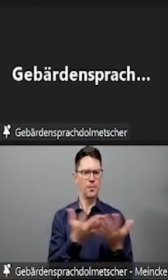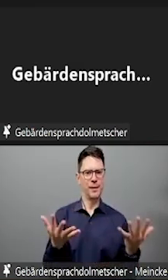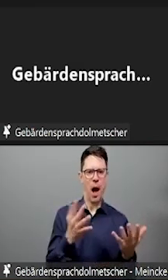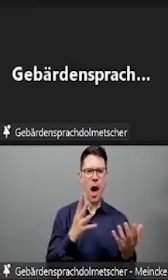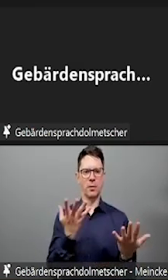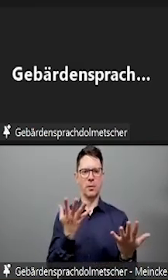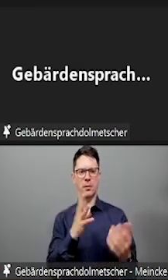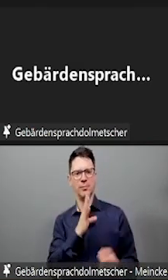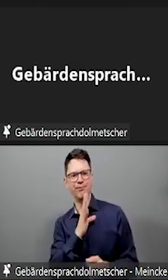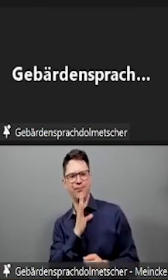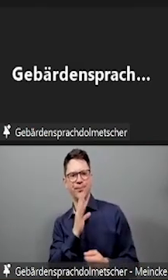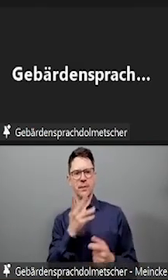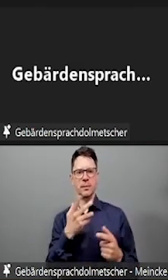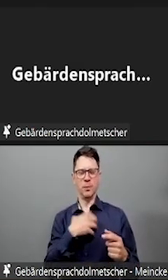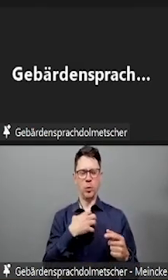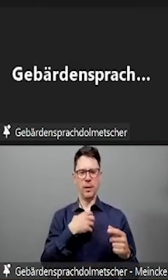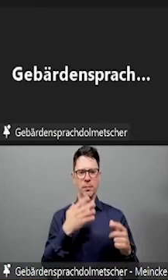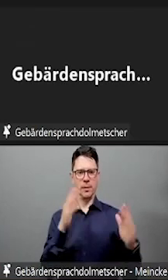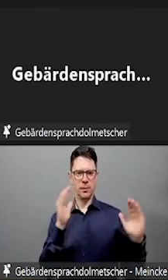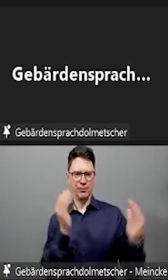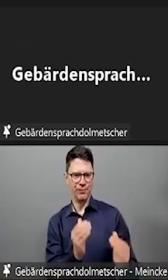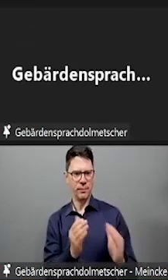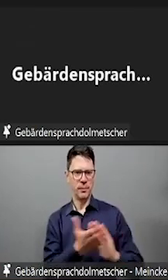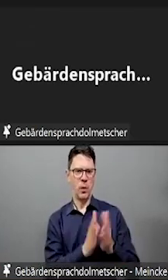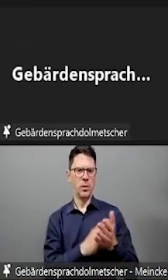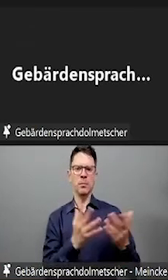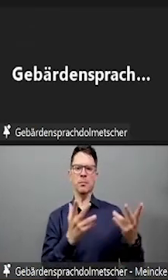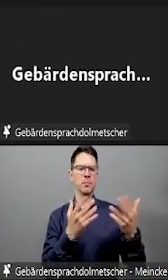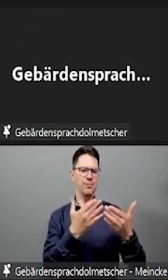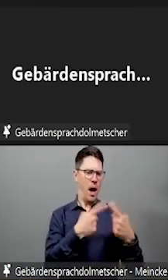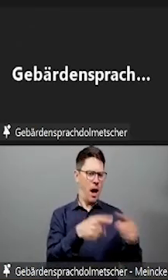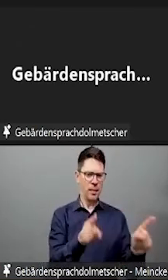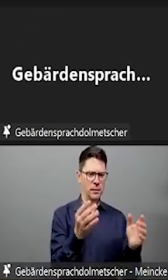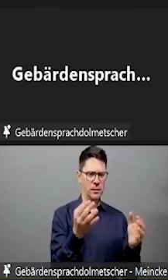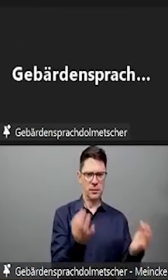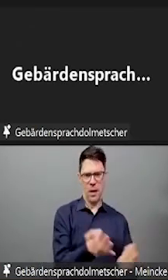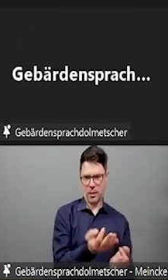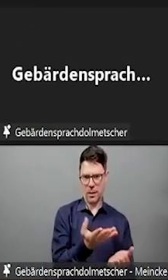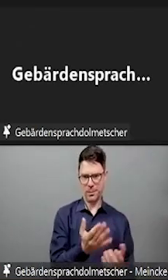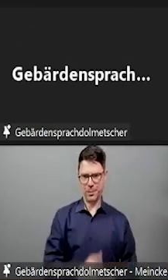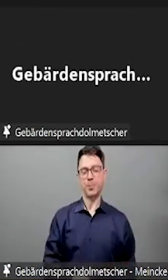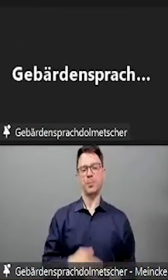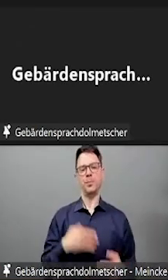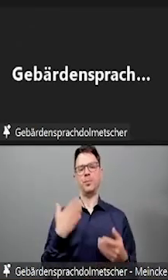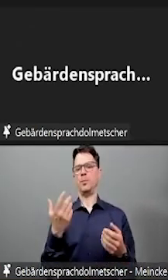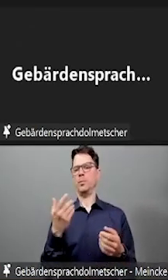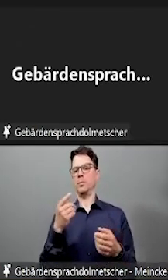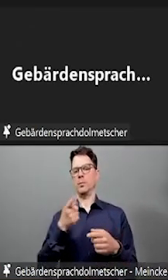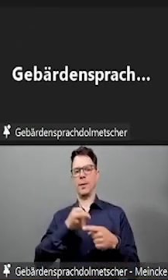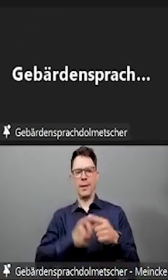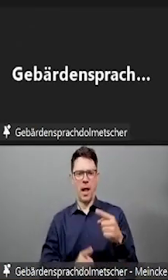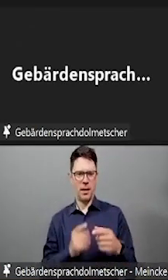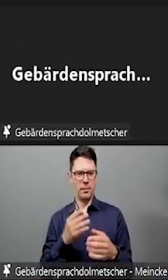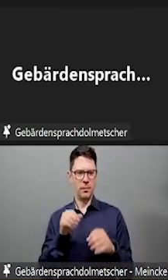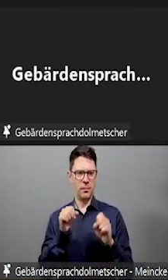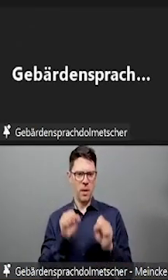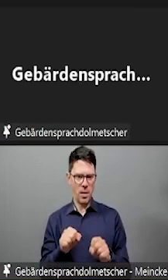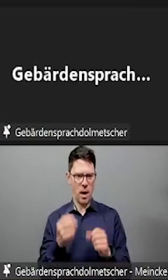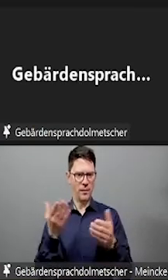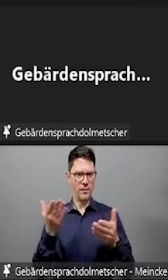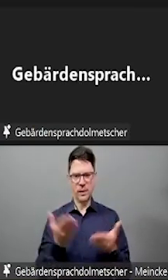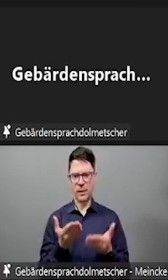Leistungen rechtlich problematisch. Also da muss man genau schauen, was da machbar ist und was auch nicht.